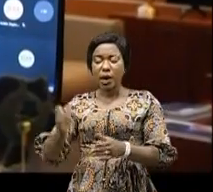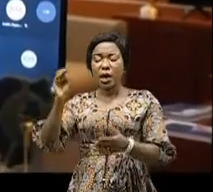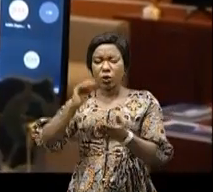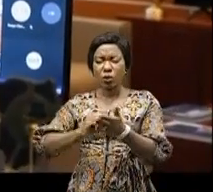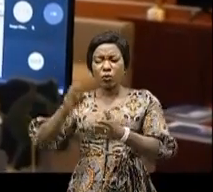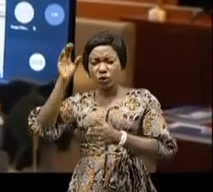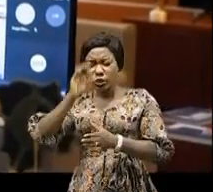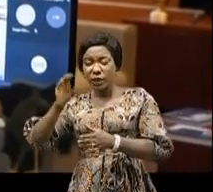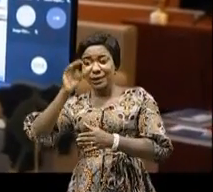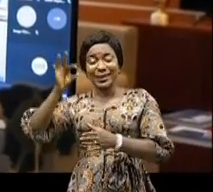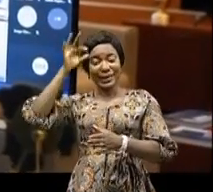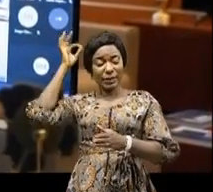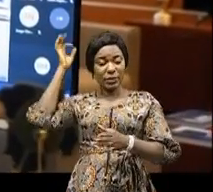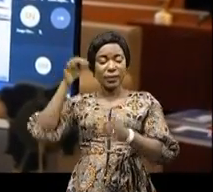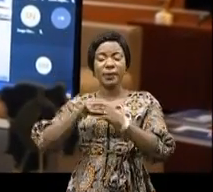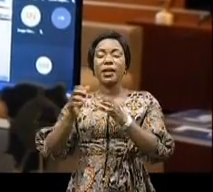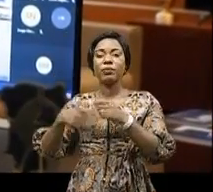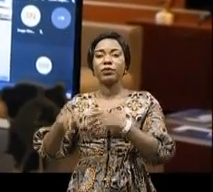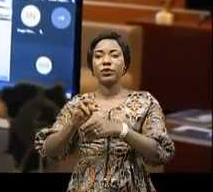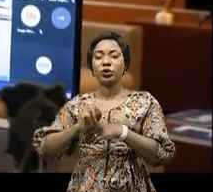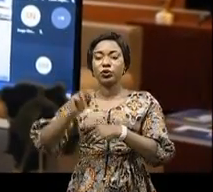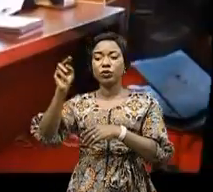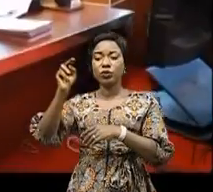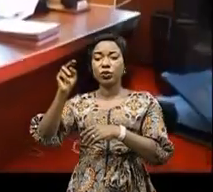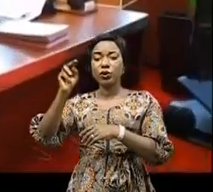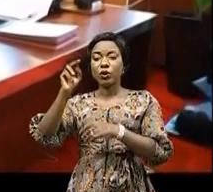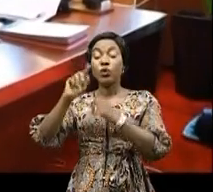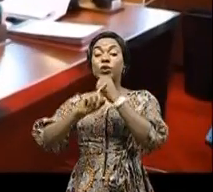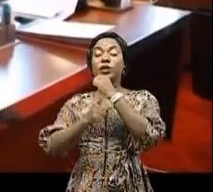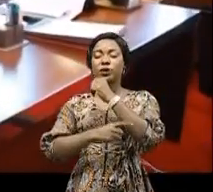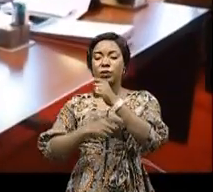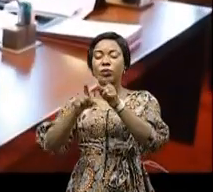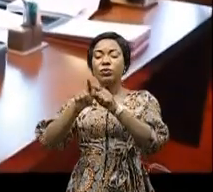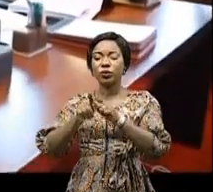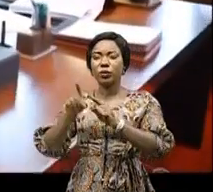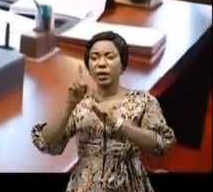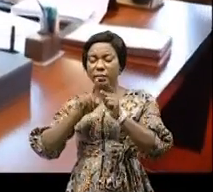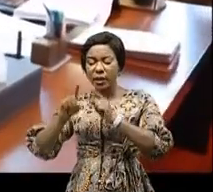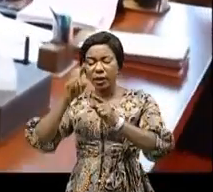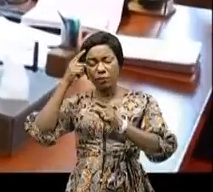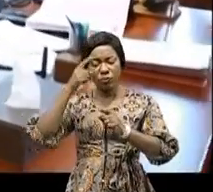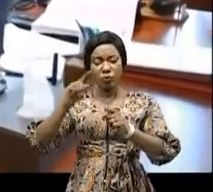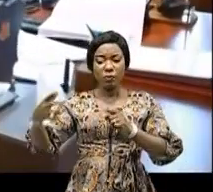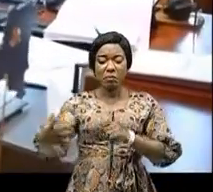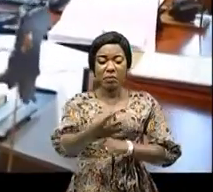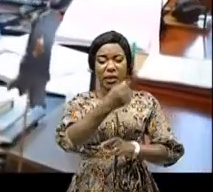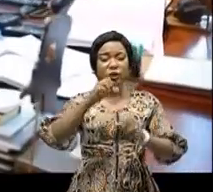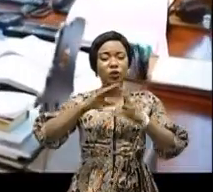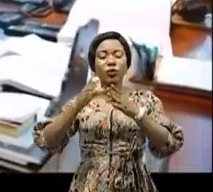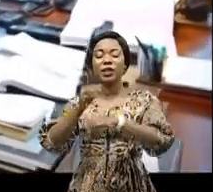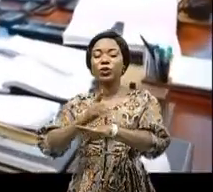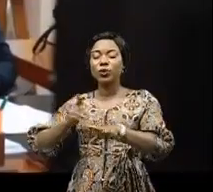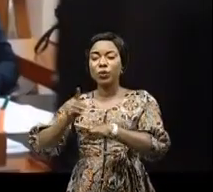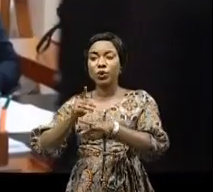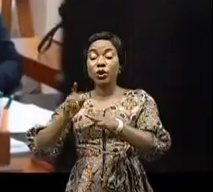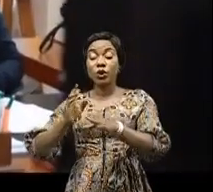dans la province du Nord-Kivu. Autant les assauts et les contre-offensifs sont lancés pour reconquérir de localités occupées, autant